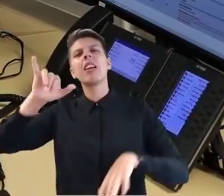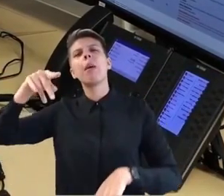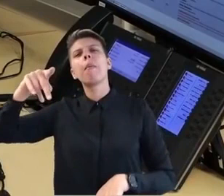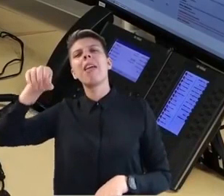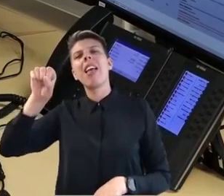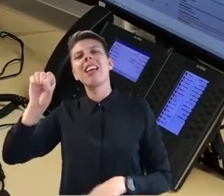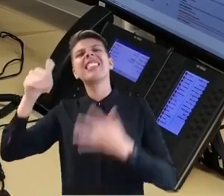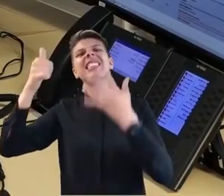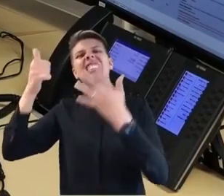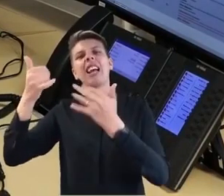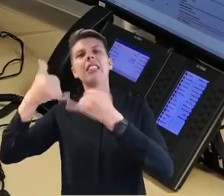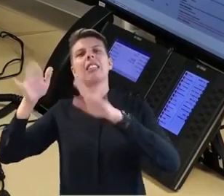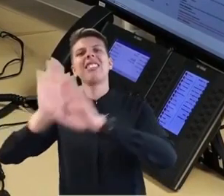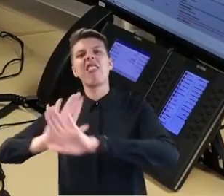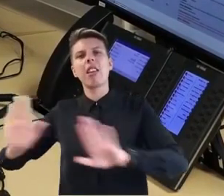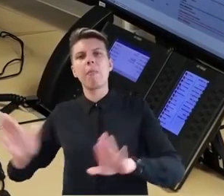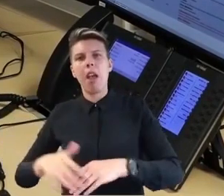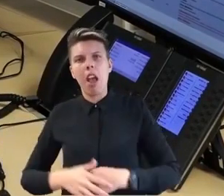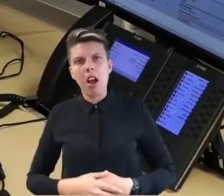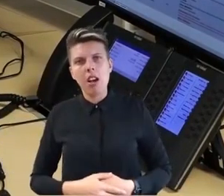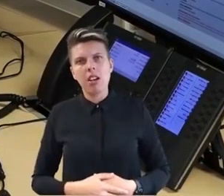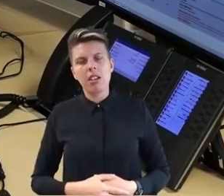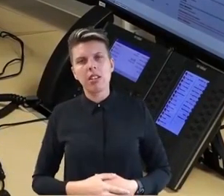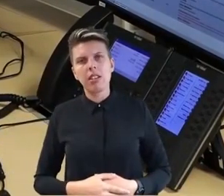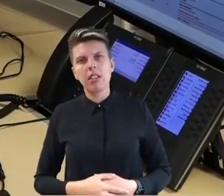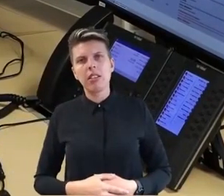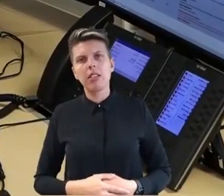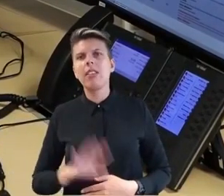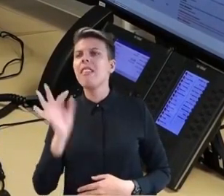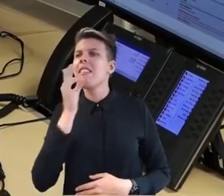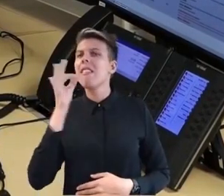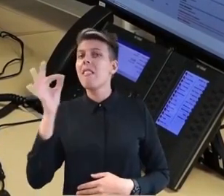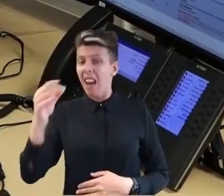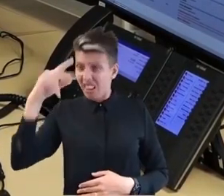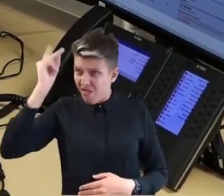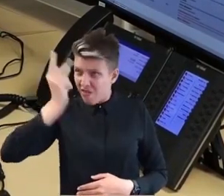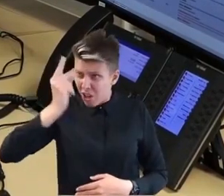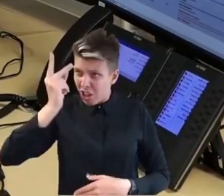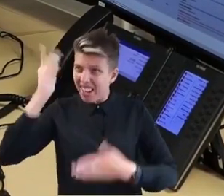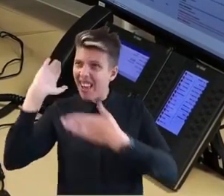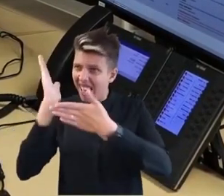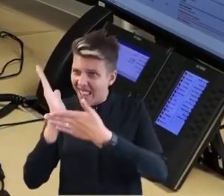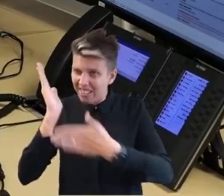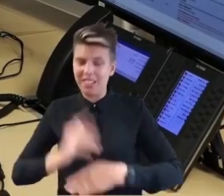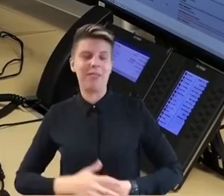eingestellt. Frage ob verstanden, Ende.